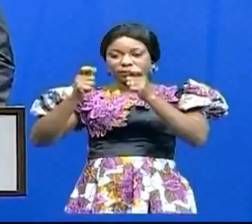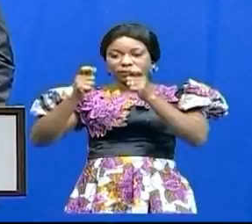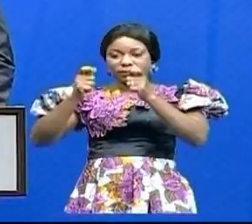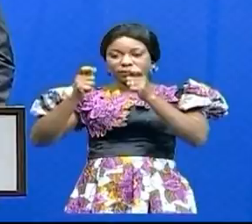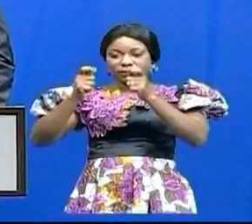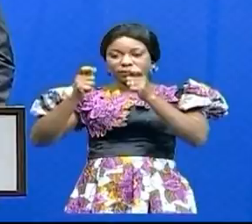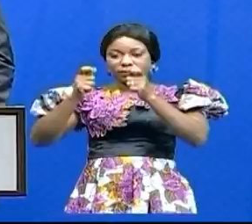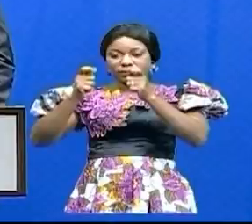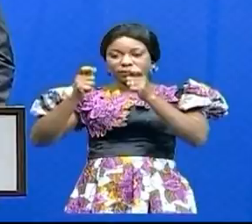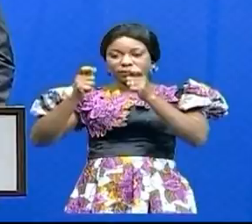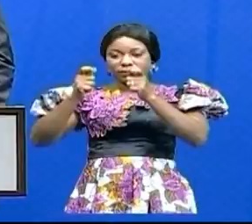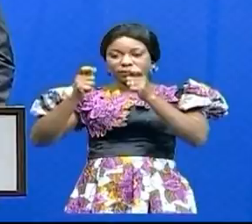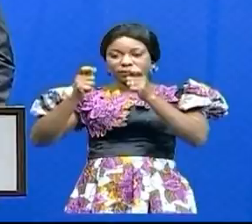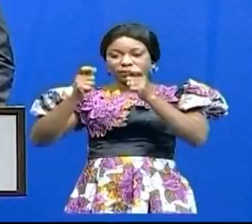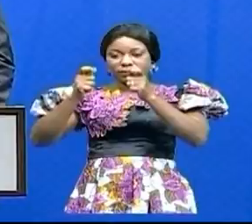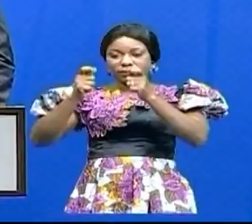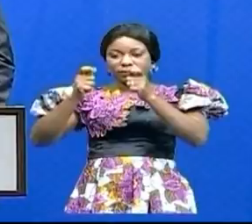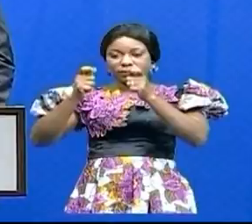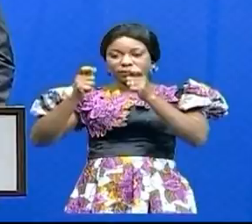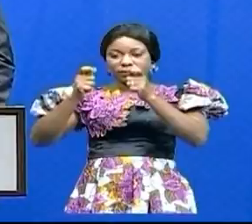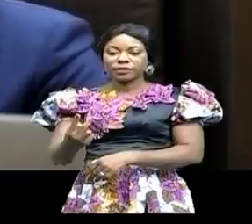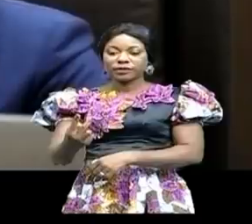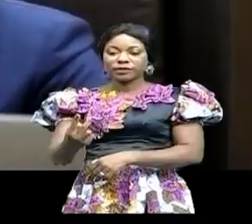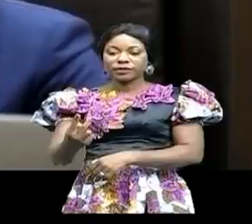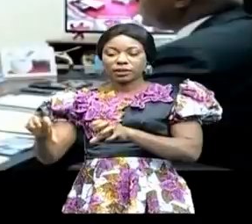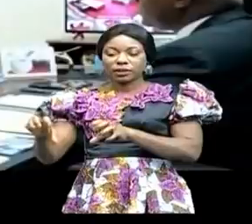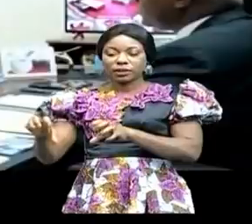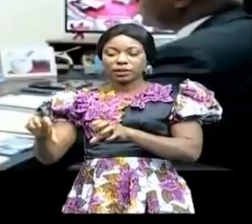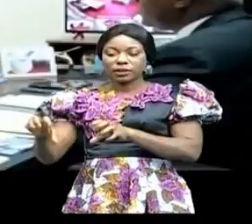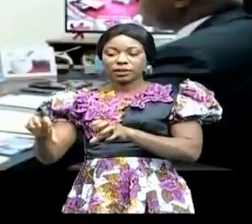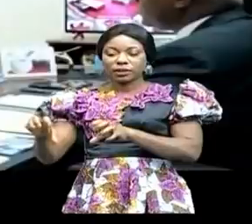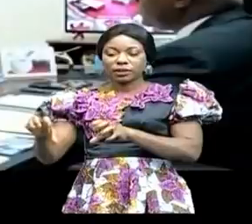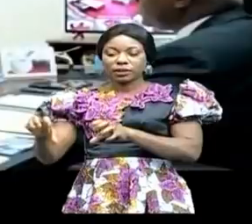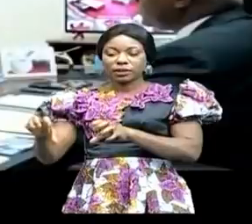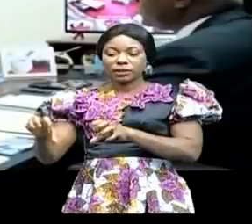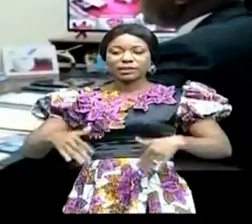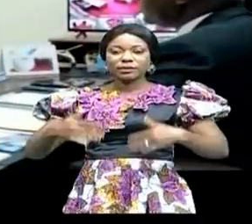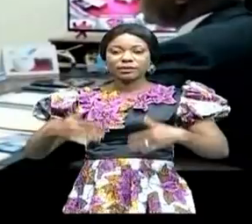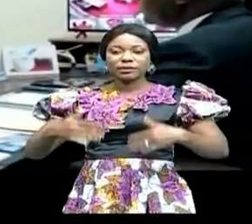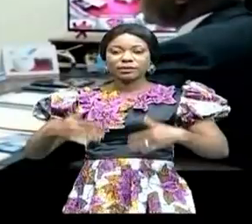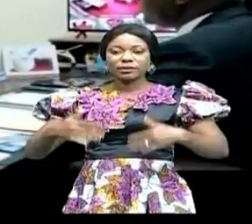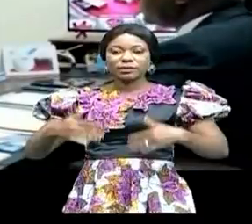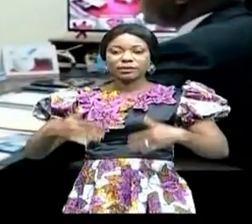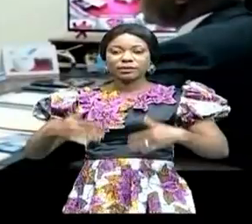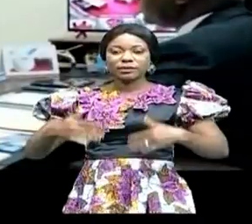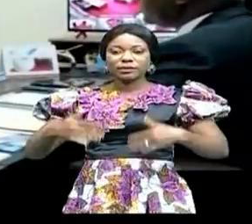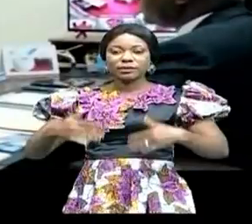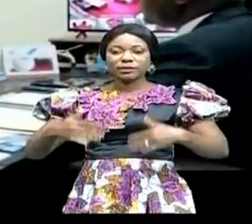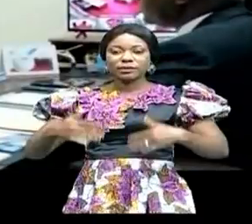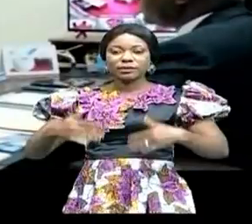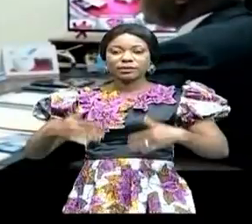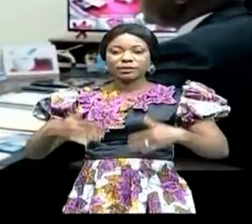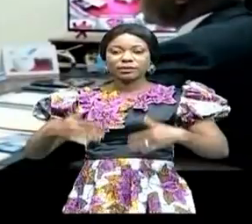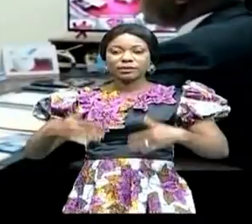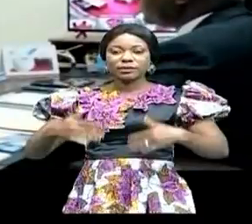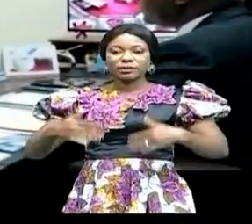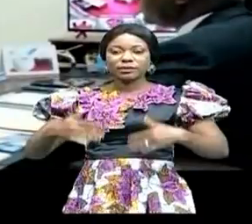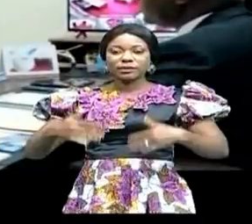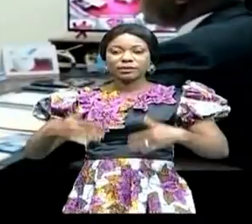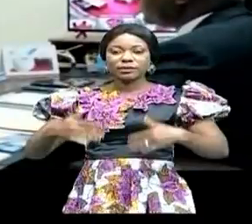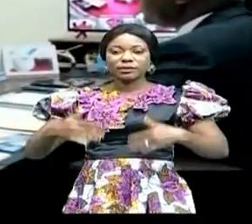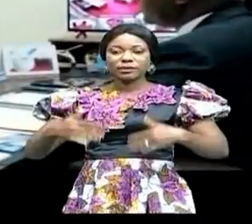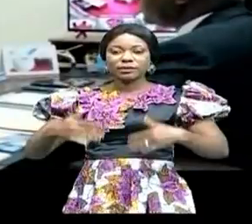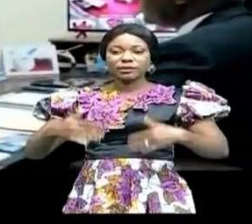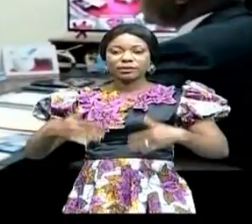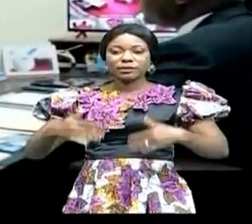2022 aux activités marquant la célébration de la journée consacrée à la République démocratique du